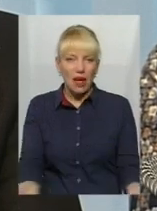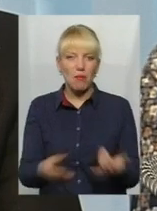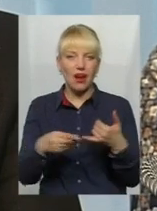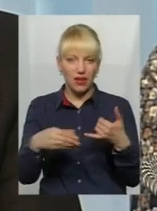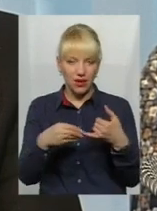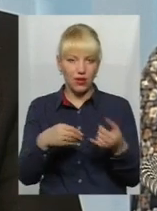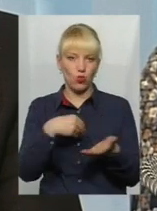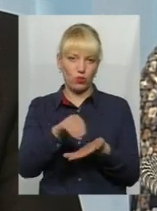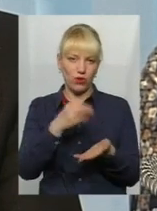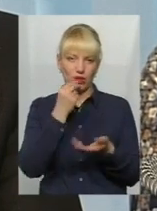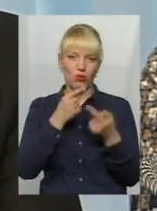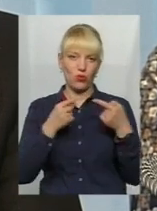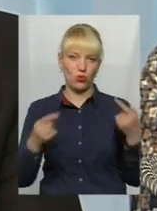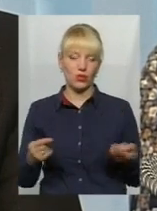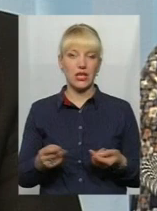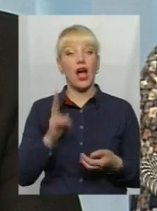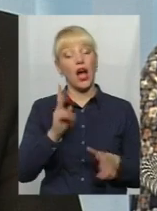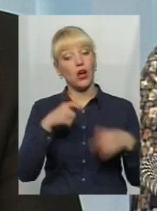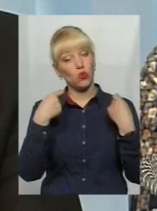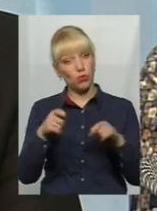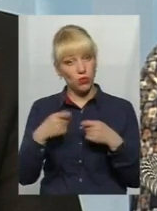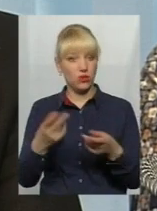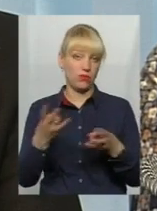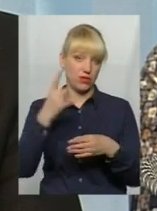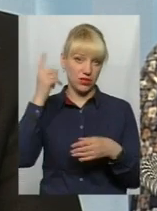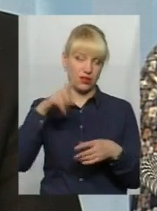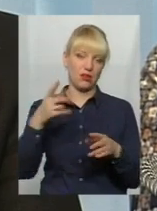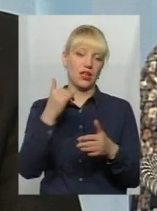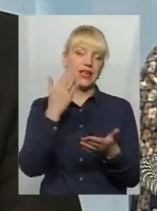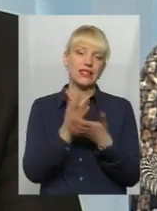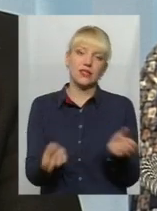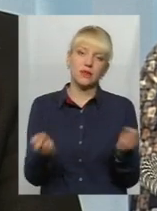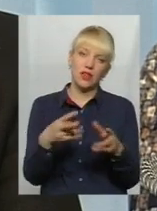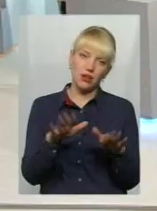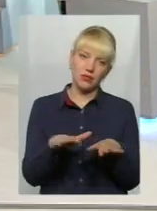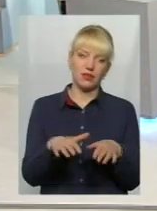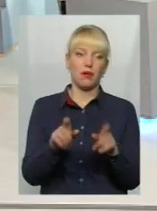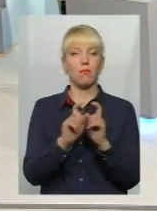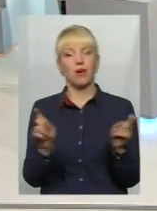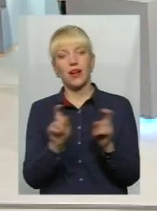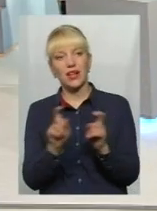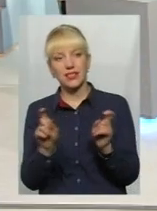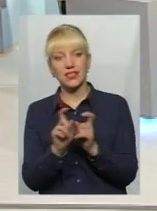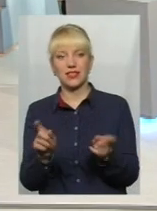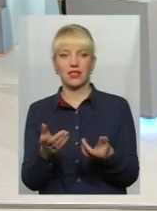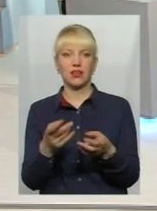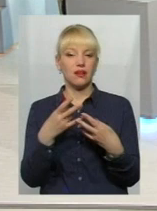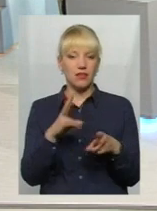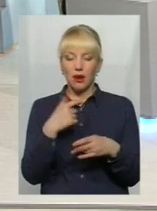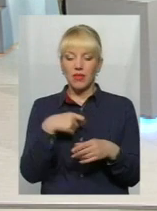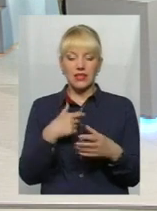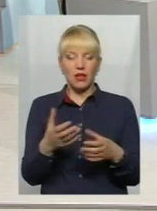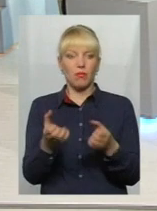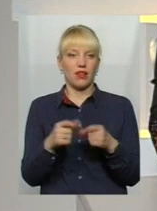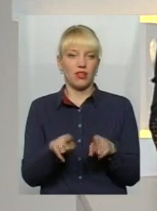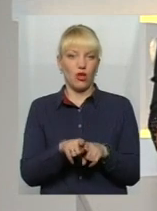вони теж повинні розуміти, що для цього є спеціально відведені місця, ринки, магазини. І не варто на себе брати таку відповідальність.